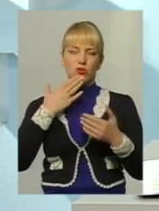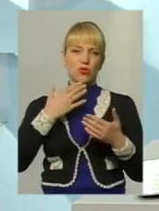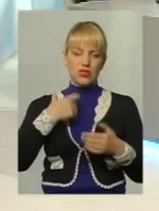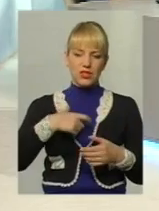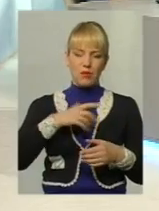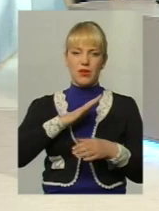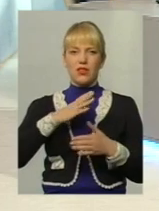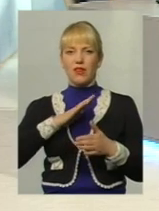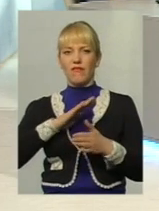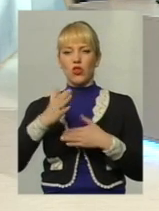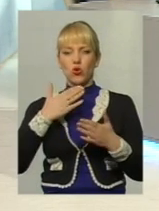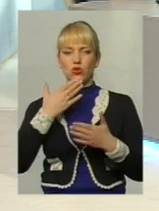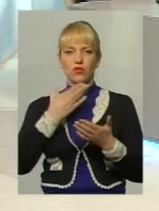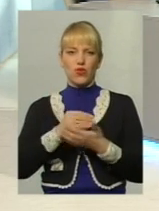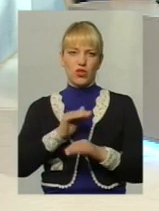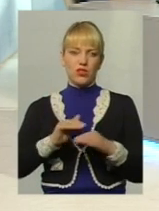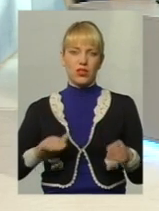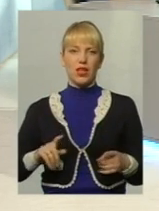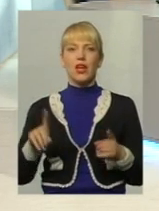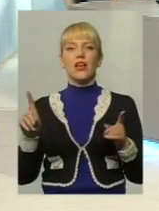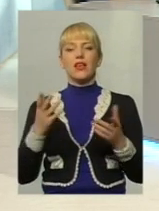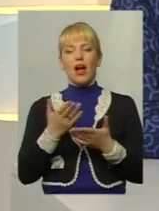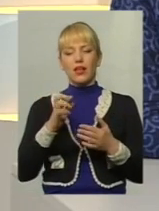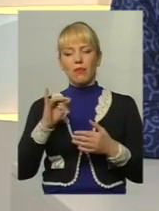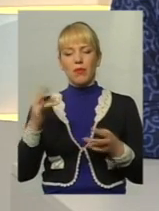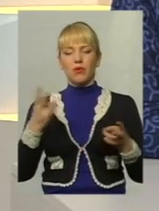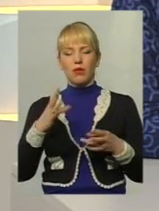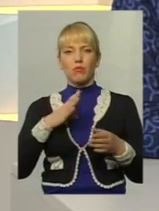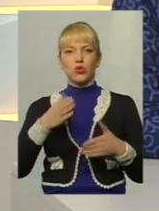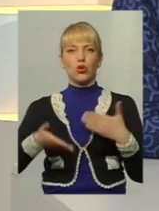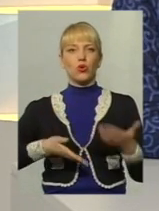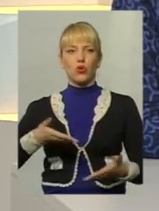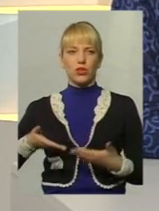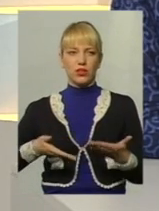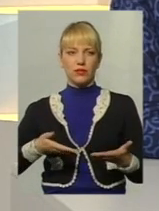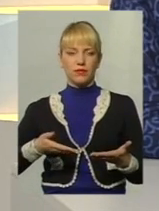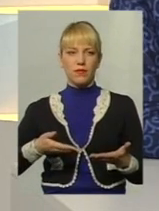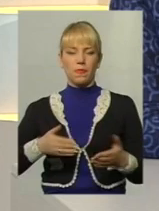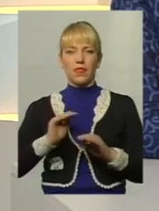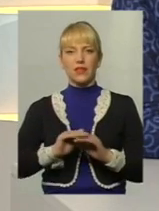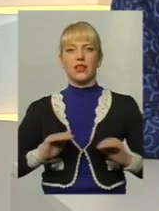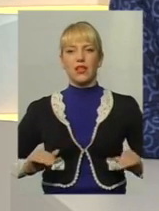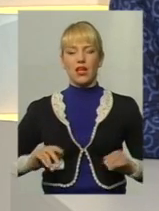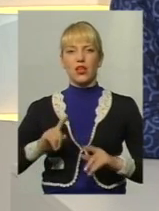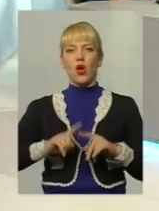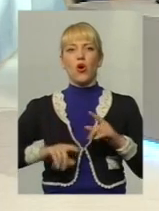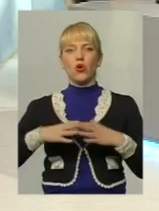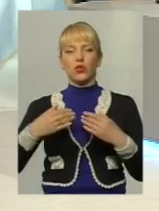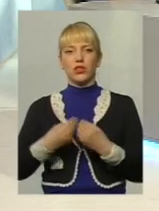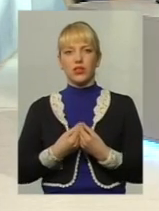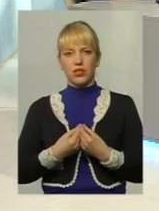Скажіть, будь ласка, які мали би бути кроки дітей, родини,